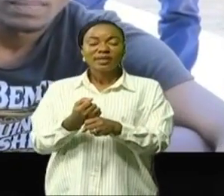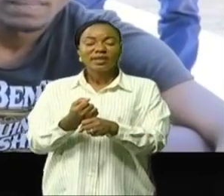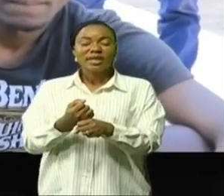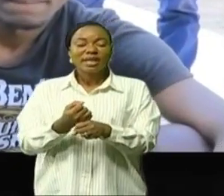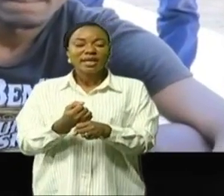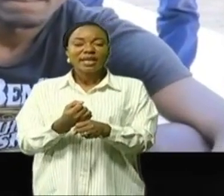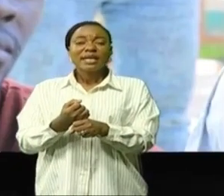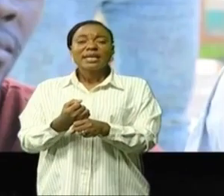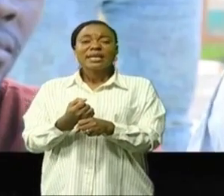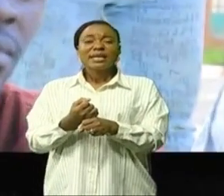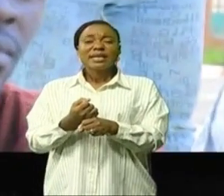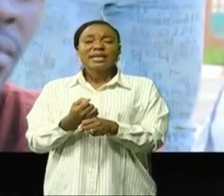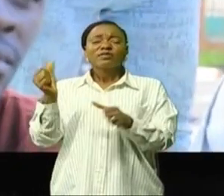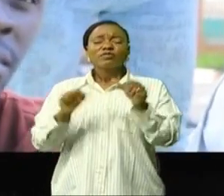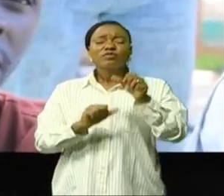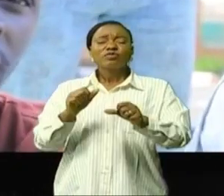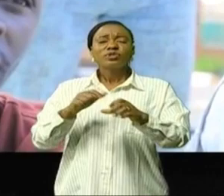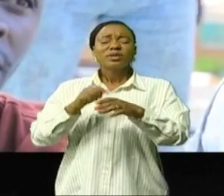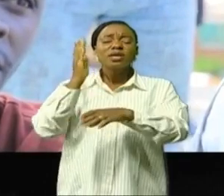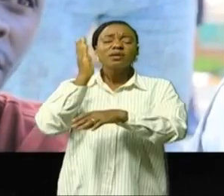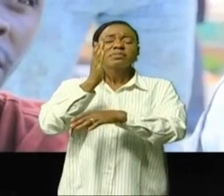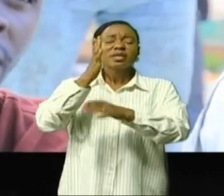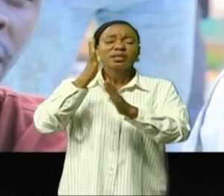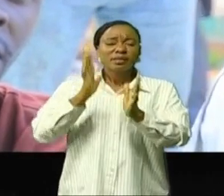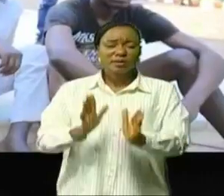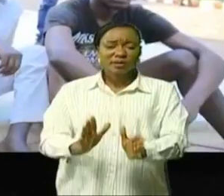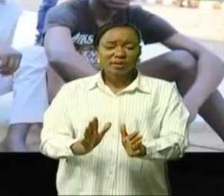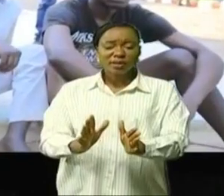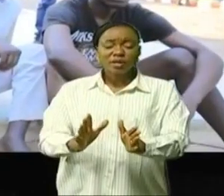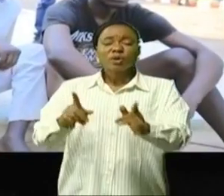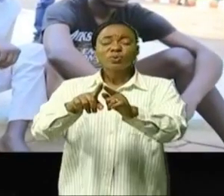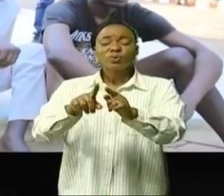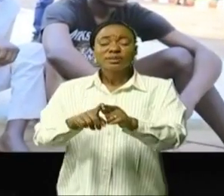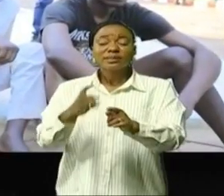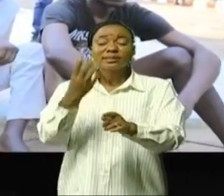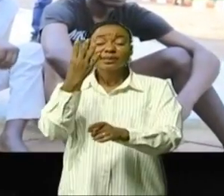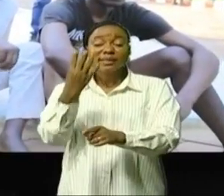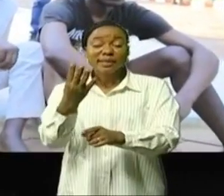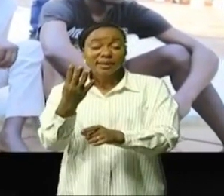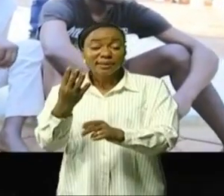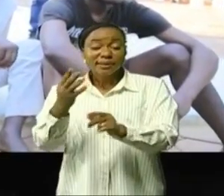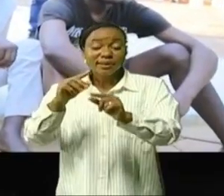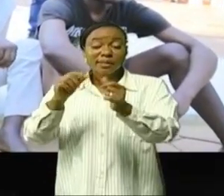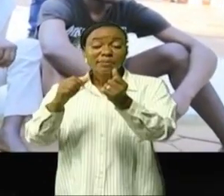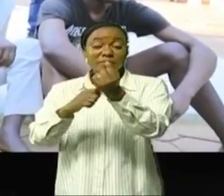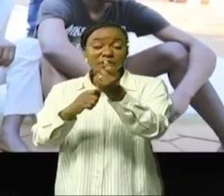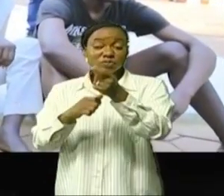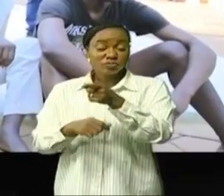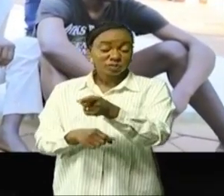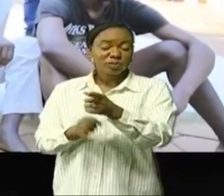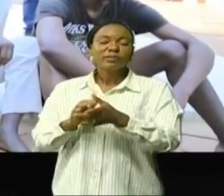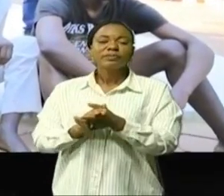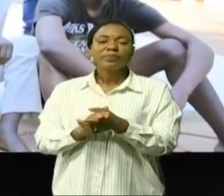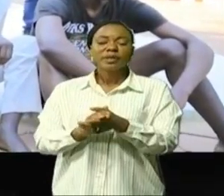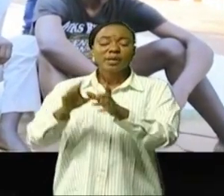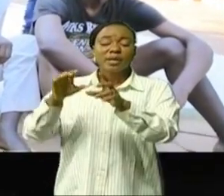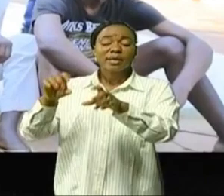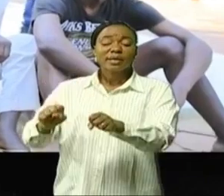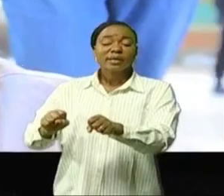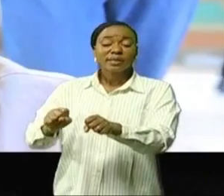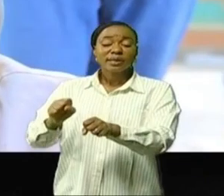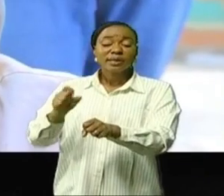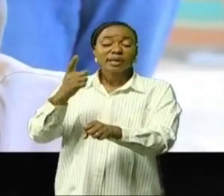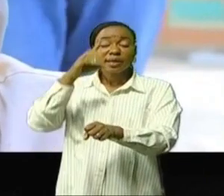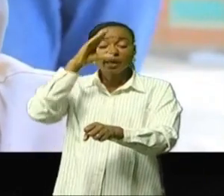demandelé par le service de défense et de sécurité. Quatre membres de cette bande de criminels ayant kidnappé un enfant de